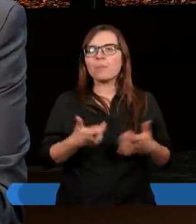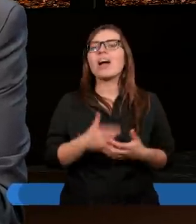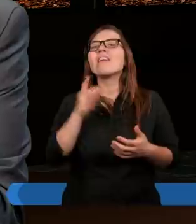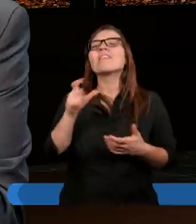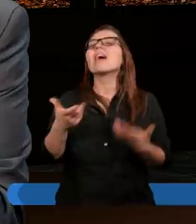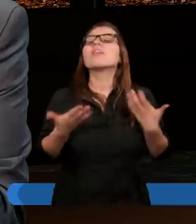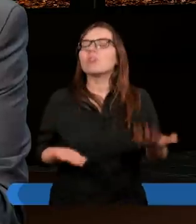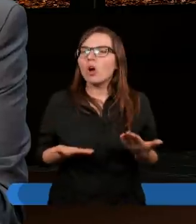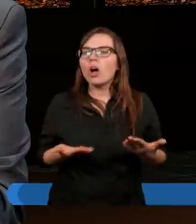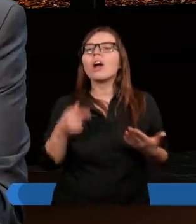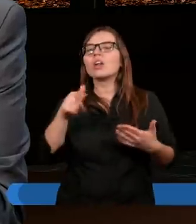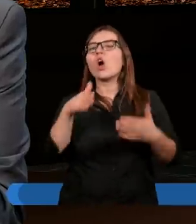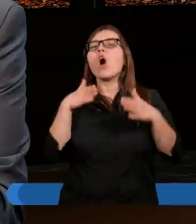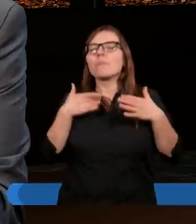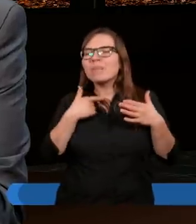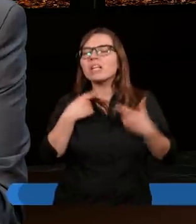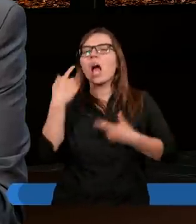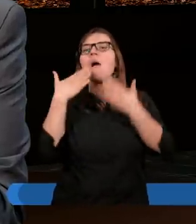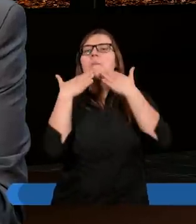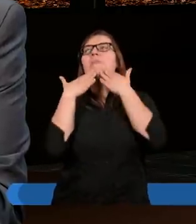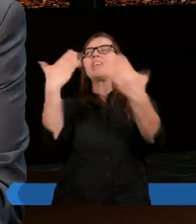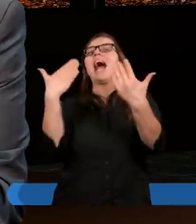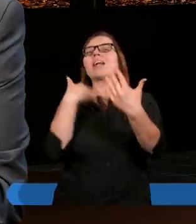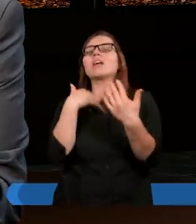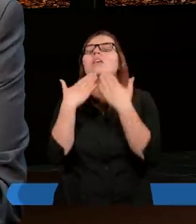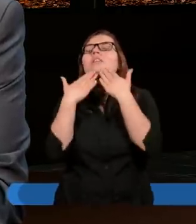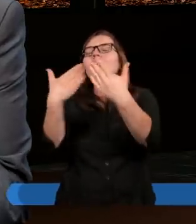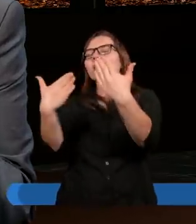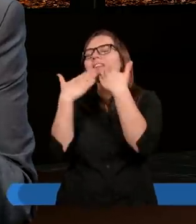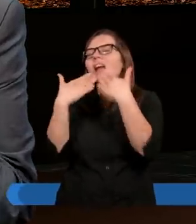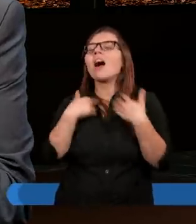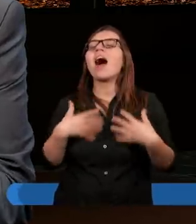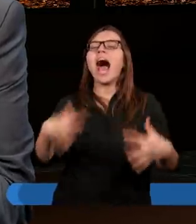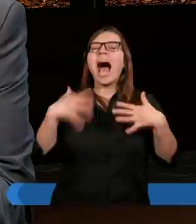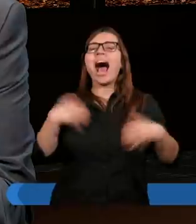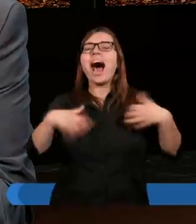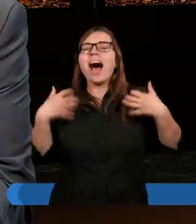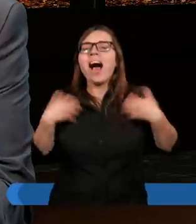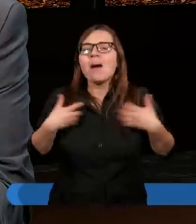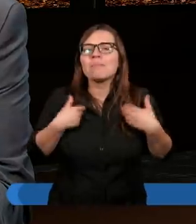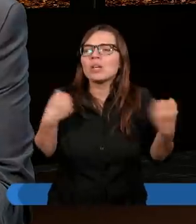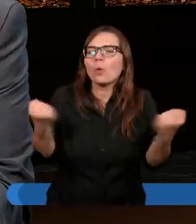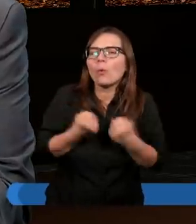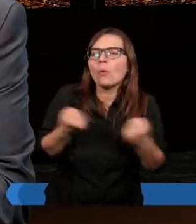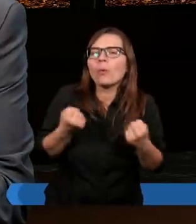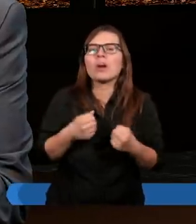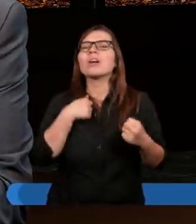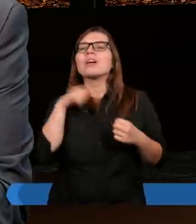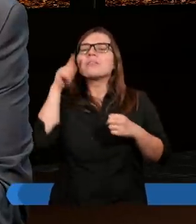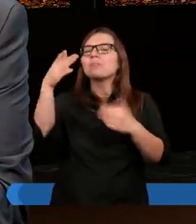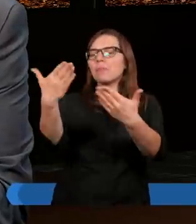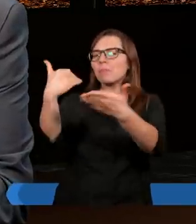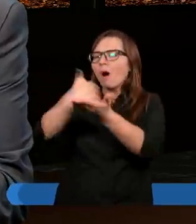Więc wtedy rodzi się we mnie wdzięczność i wtedy ja z radością postępuję jak Chrystus. Jestem